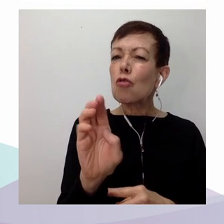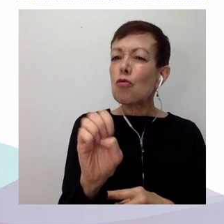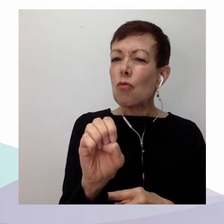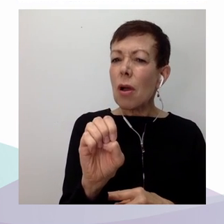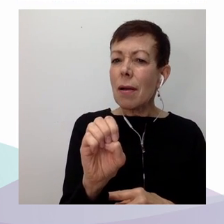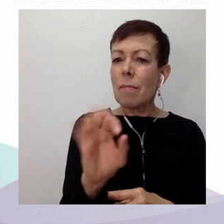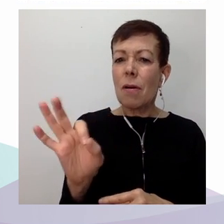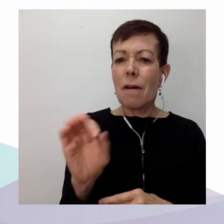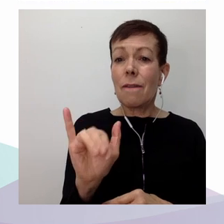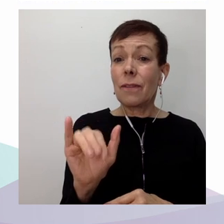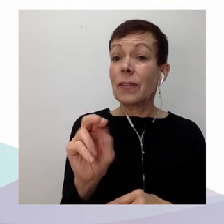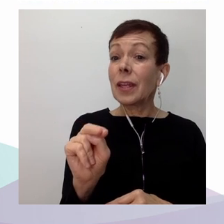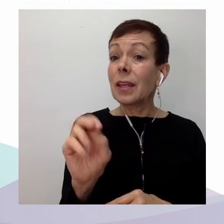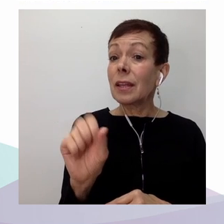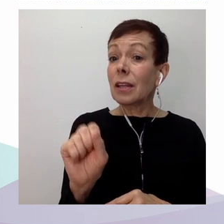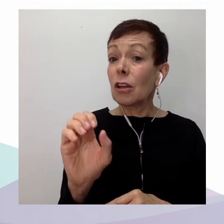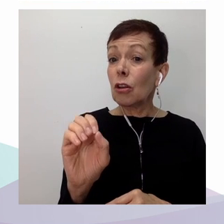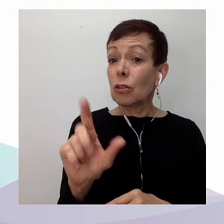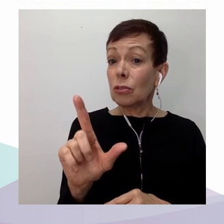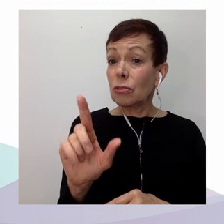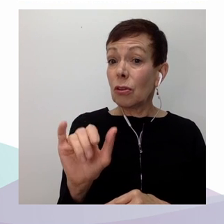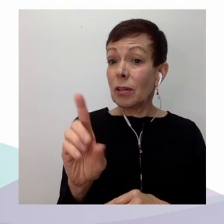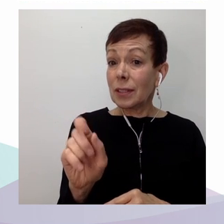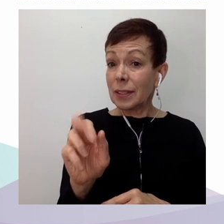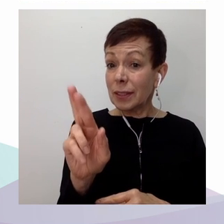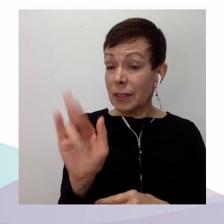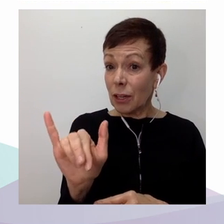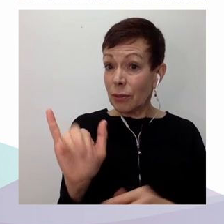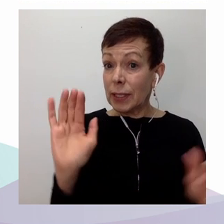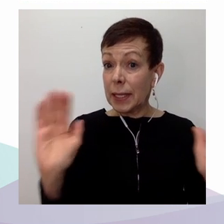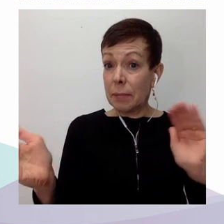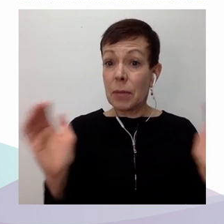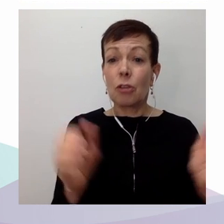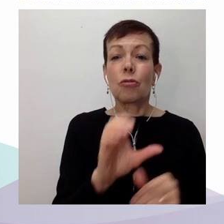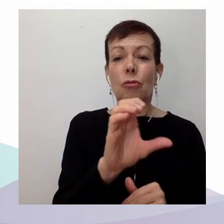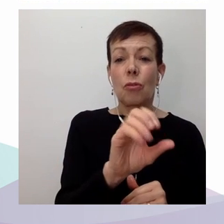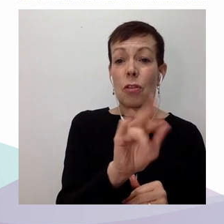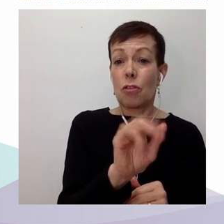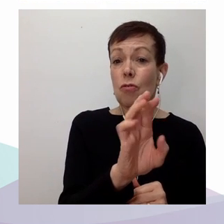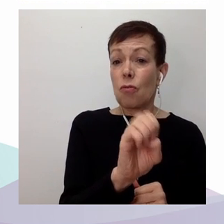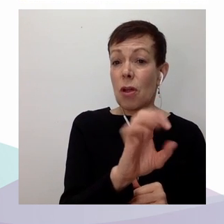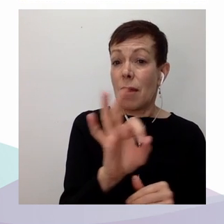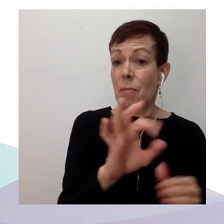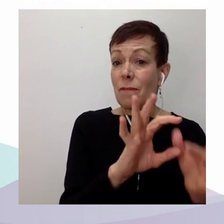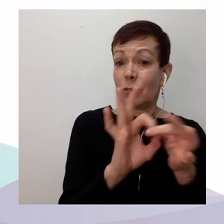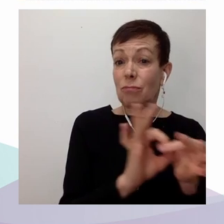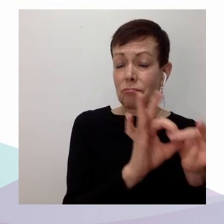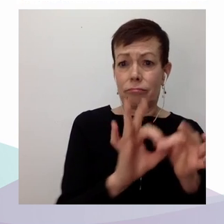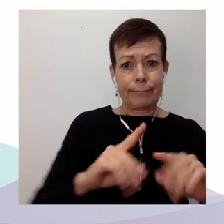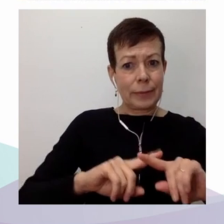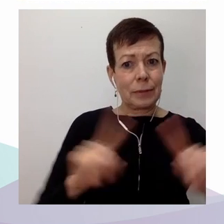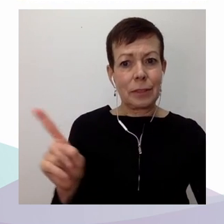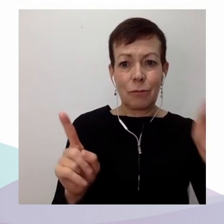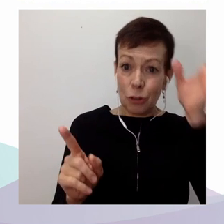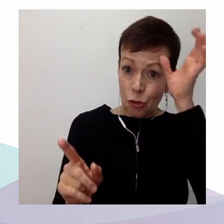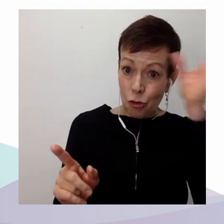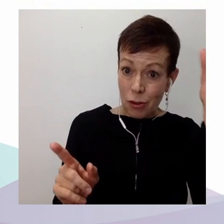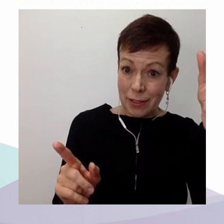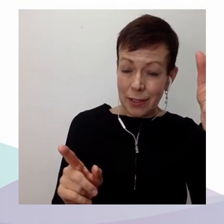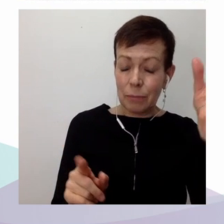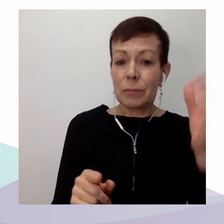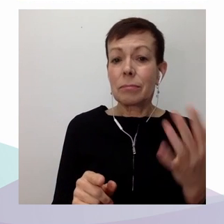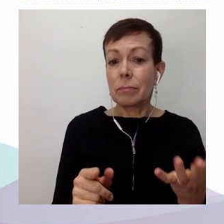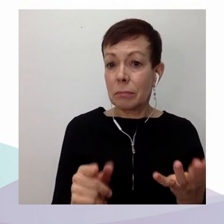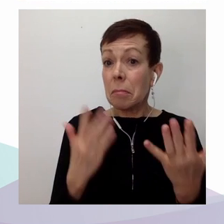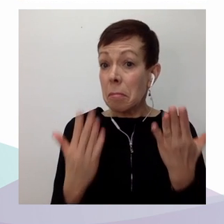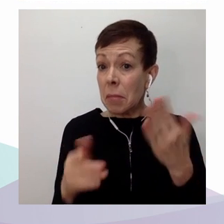solidarité, qui fait référence à un tout autre phénomène dont je pourrais parler, bien sûr, en période de question. Mais donc, c'est ici, face à ce